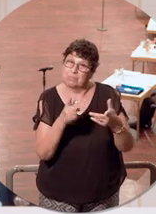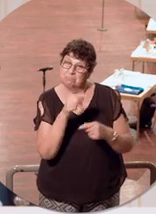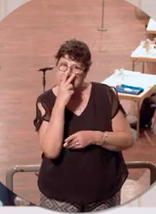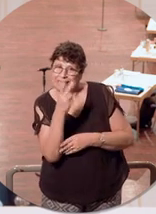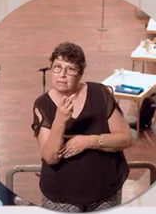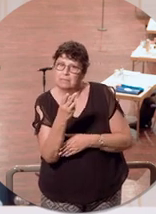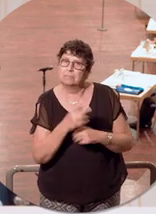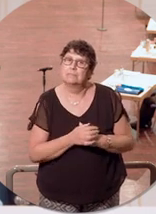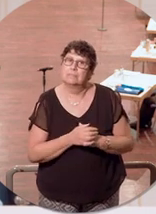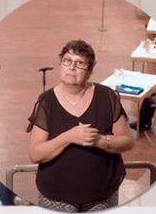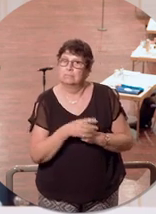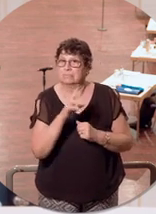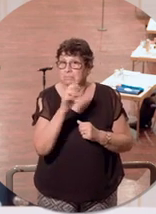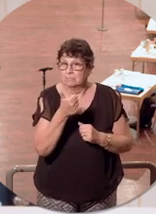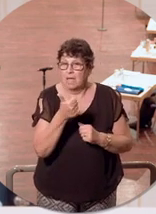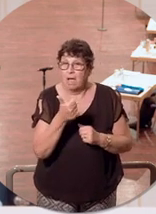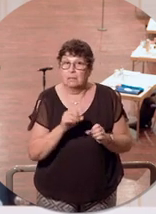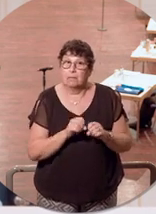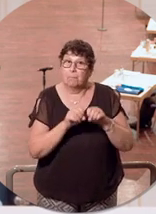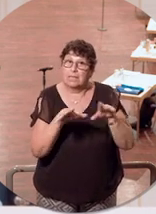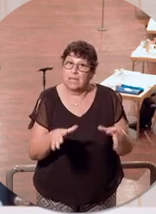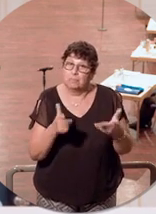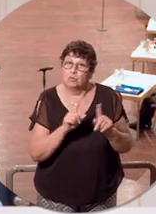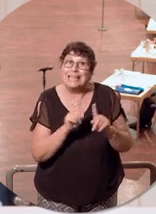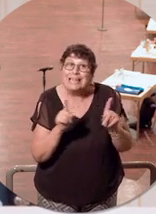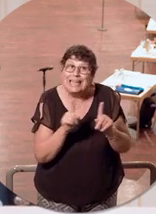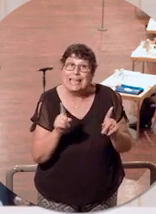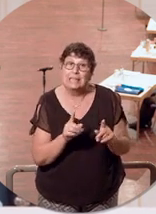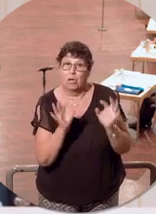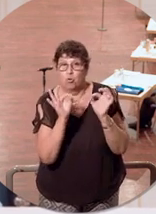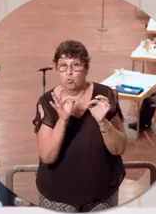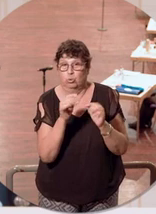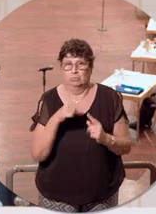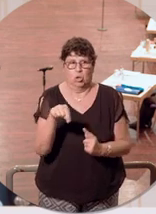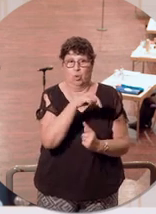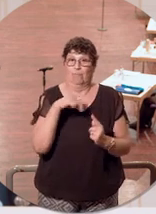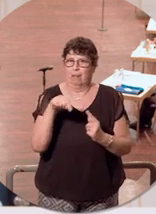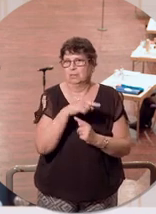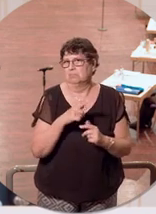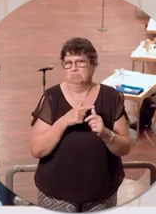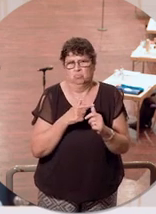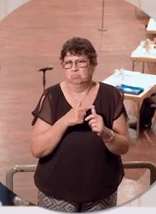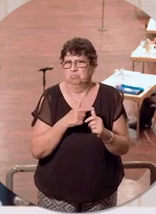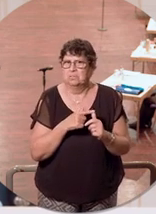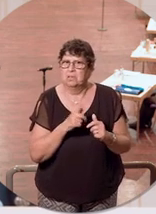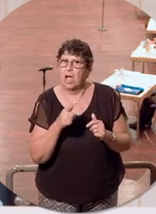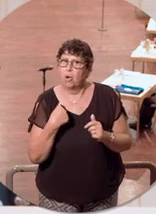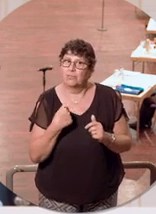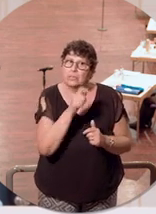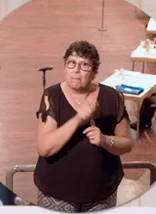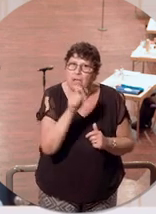Betracht ziehen, in einem pandemisch nicht ganz günstigen Umfeld. Das hat zum einen damit zu tun, wie auch unsere